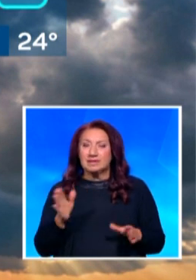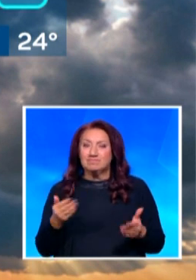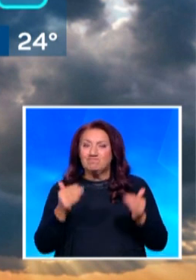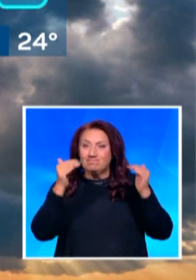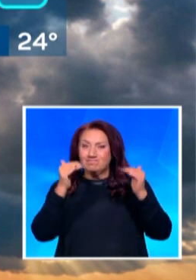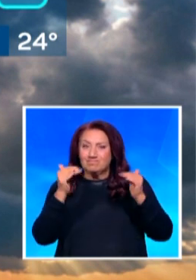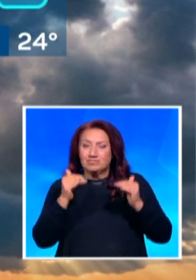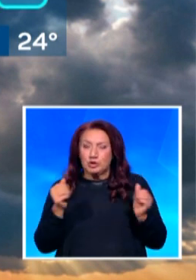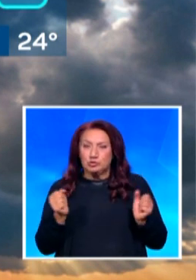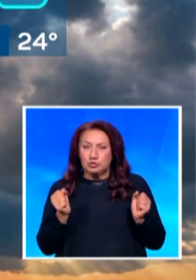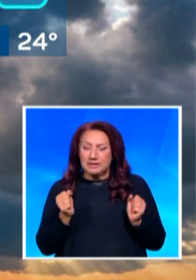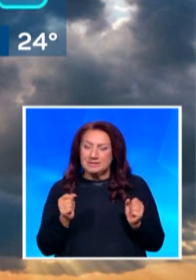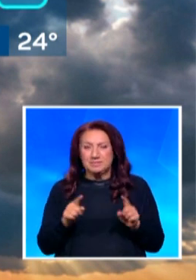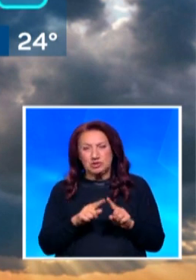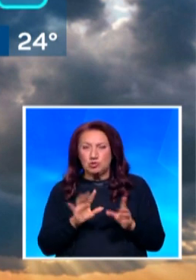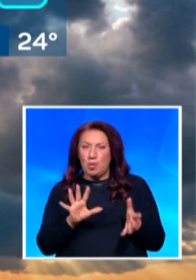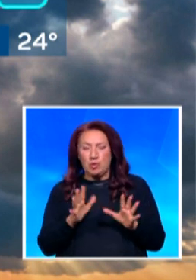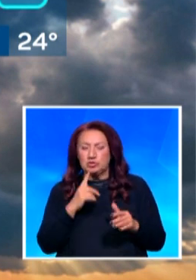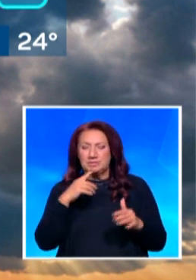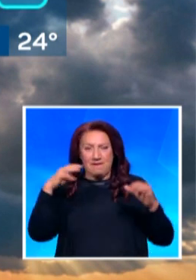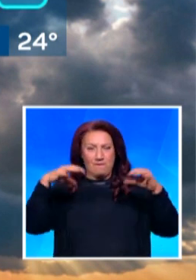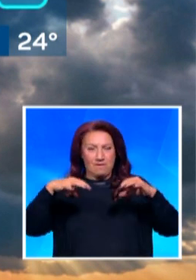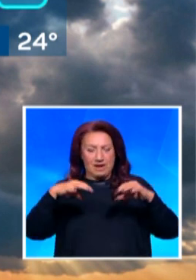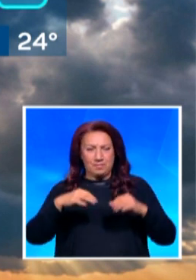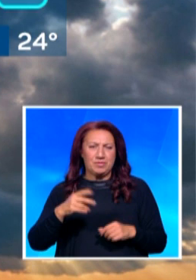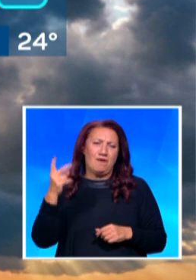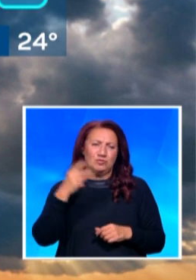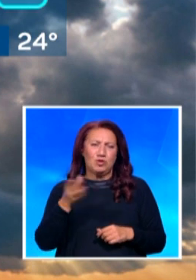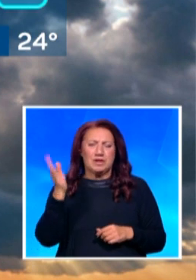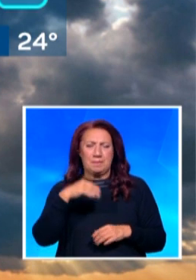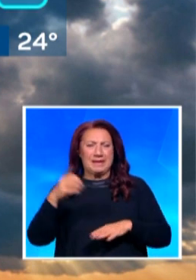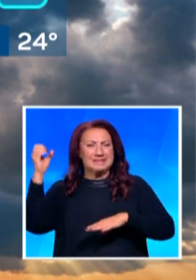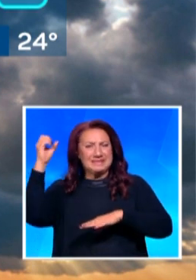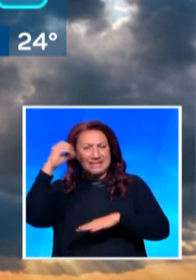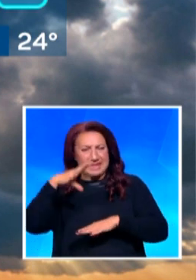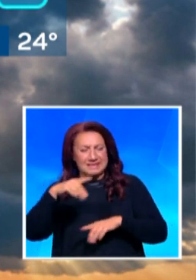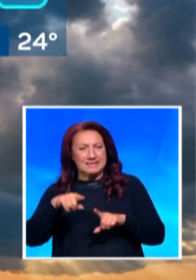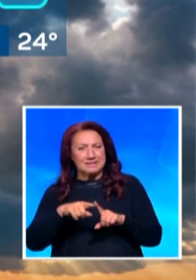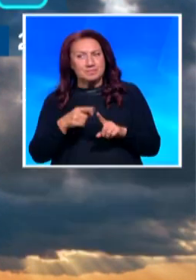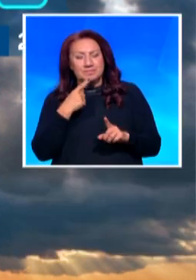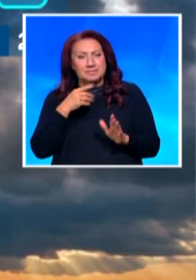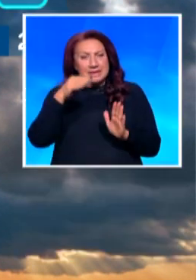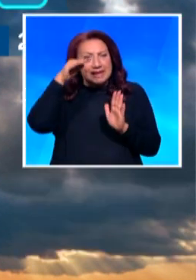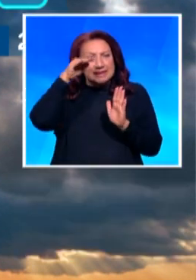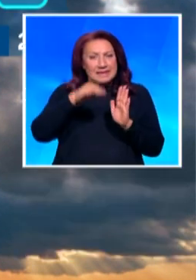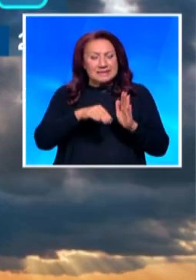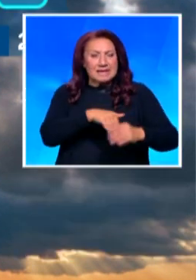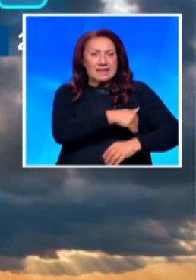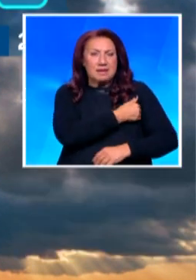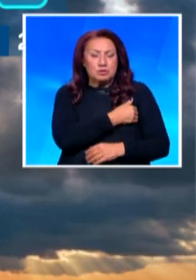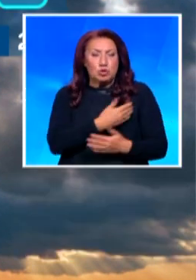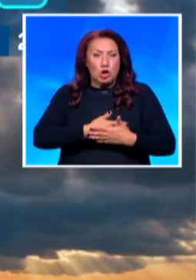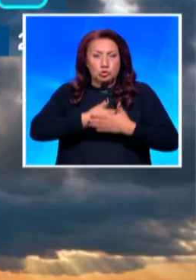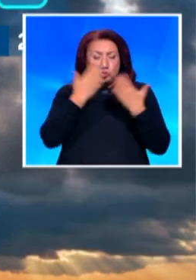Изгледите са и за слаби превалявания. А от вторник повече слънчеви часове, но и доста ниски минимални температури сутрин между